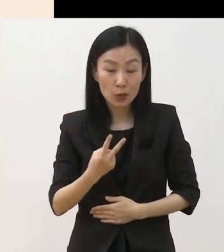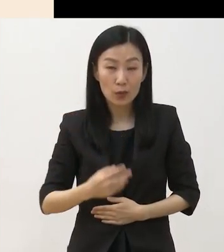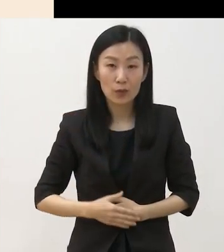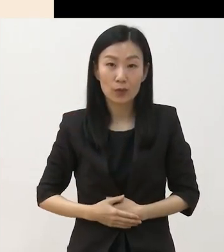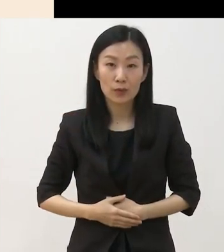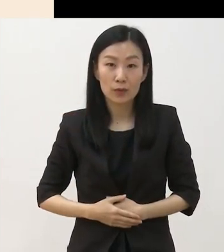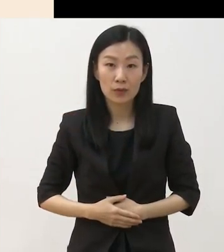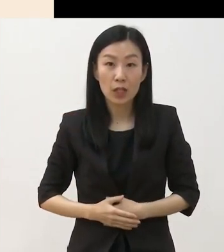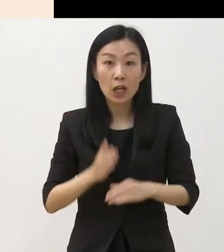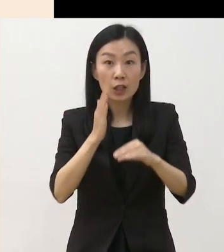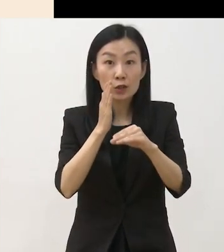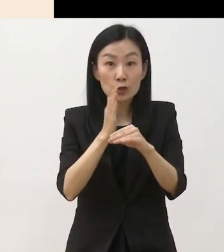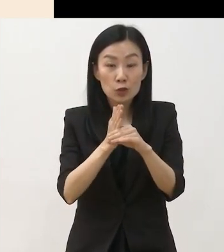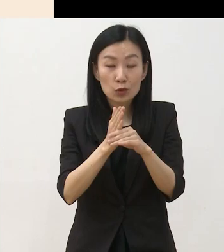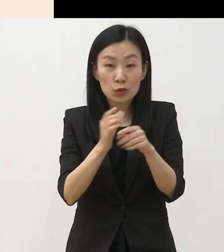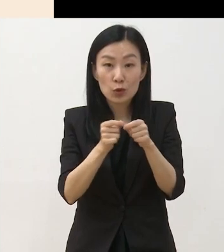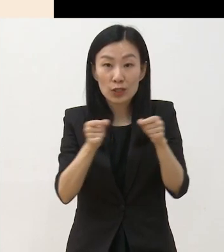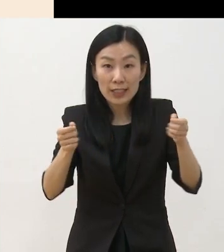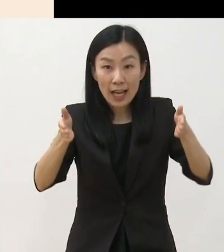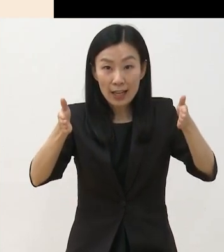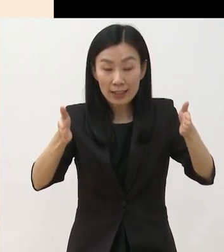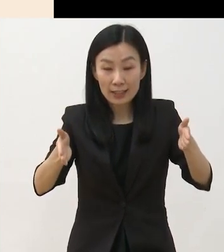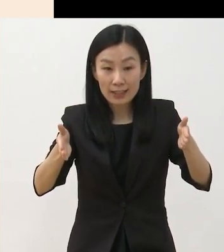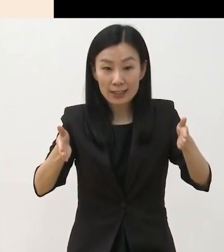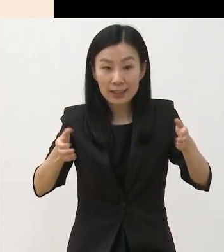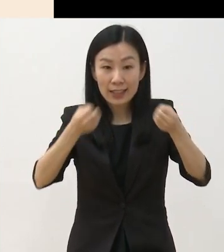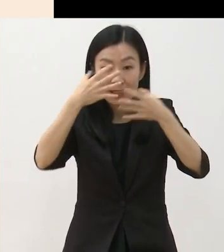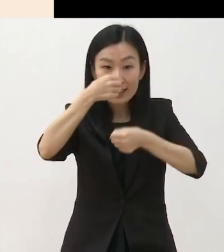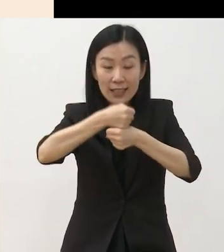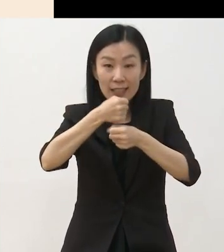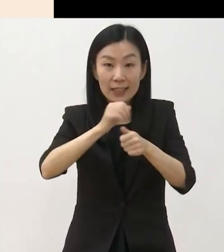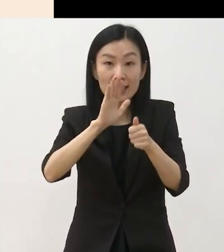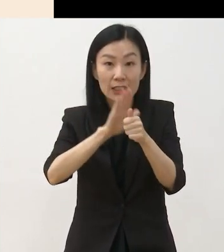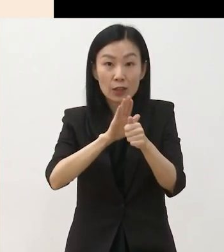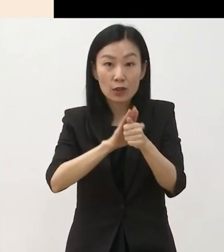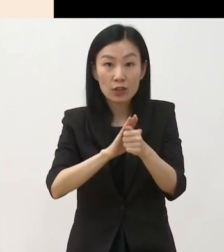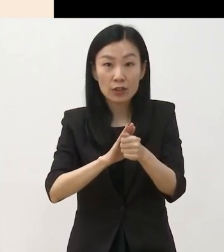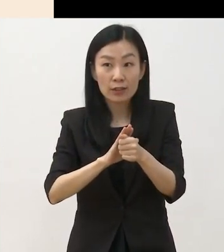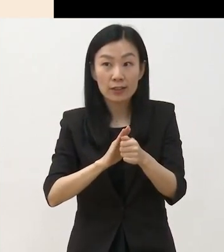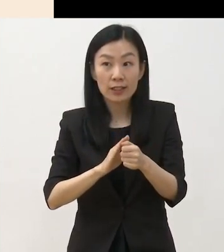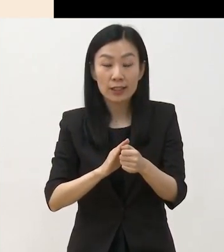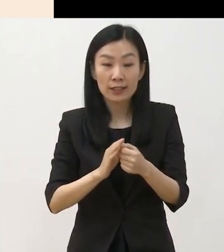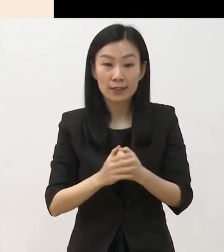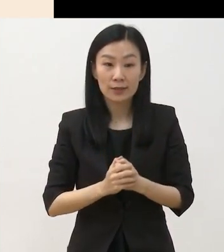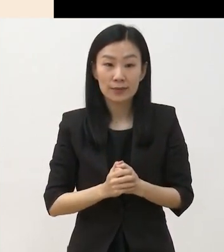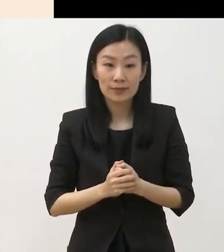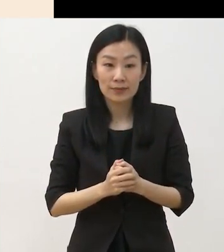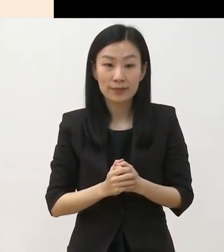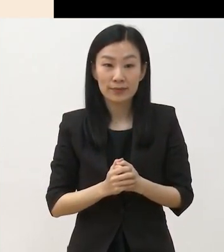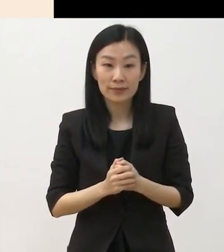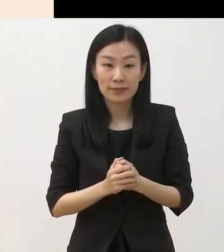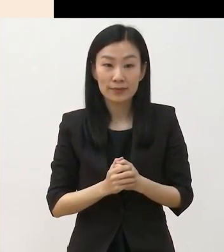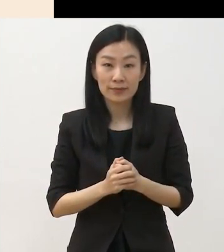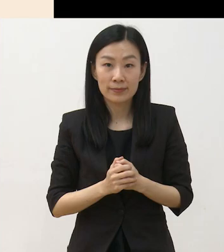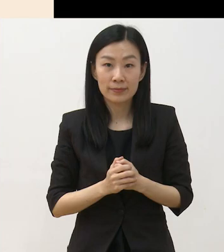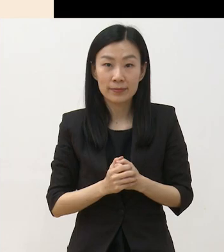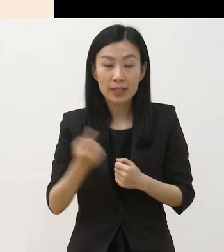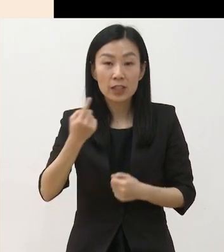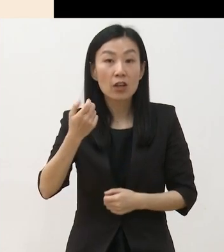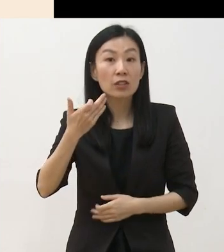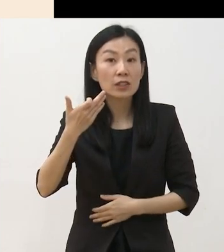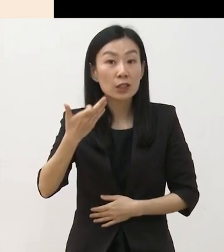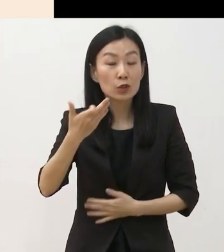공연예술 중장기 창작 지원은 3개년 지원으로서 19년 선정 단체가